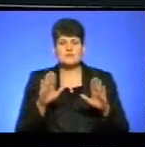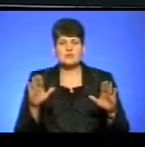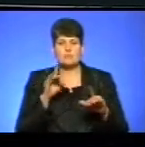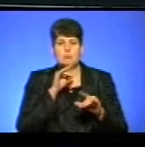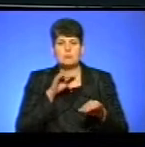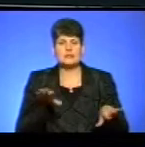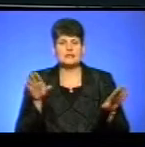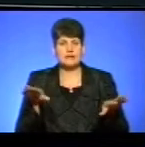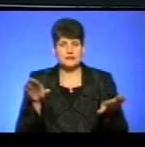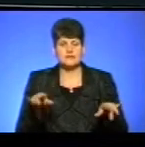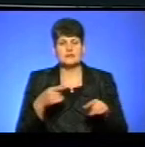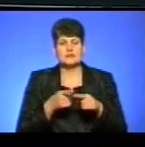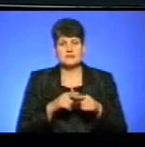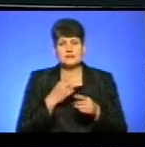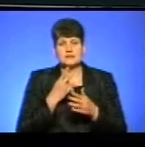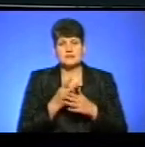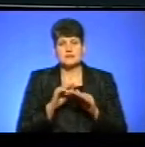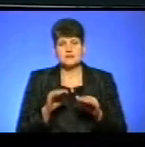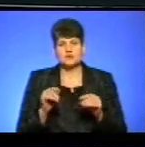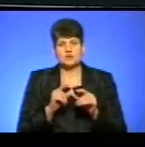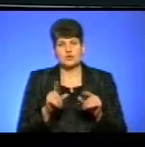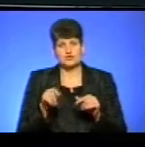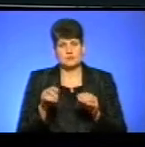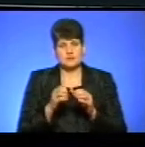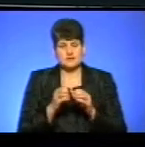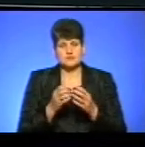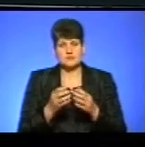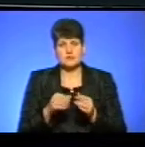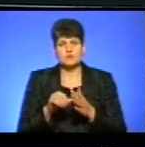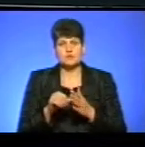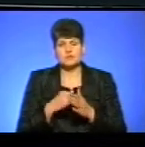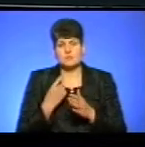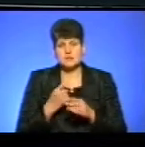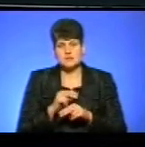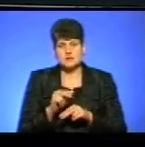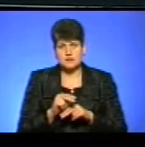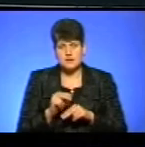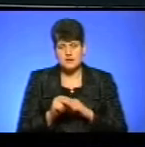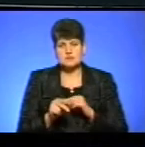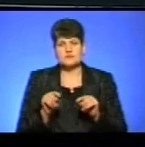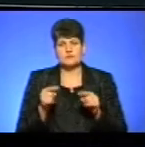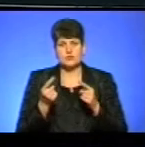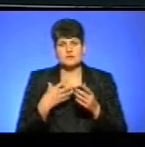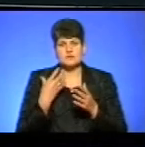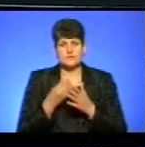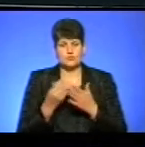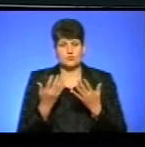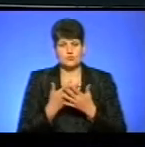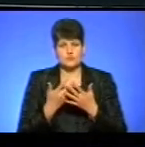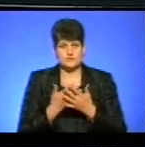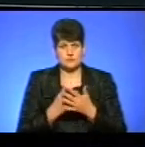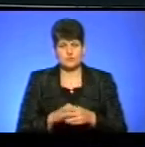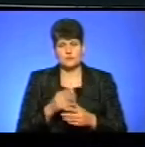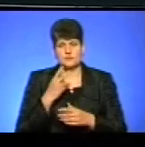Тернопільської школи номер 10. Також діти взяли участь у майстер-класі зі створення сюжету власного мультфільму. Детальніше – в сюжеті